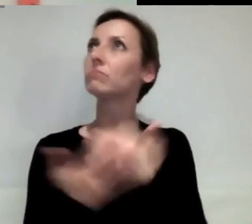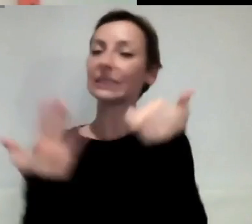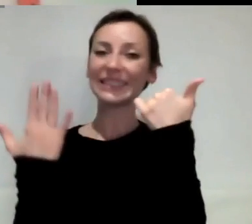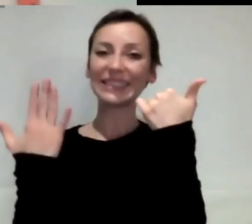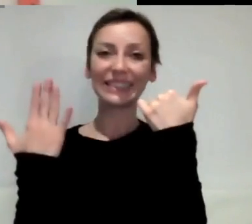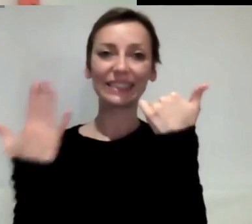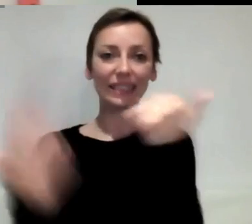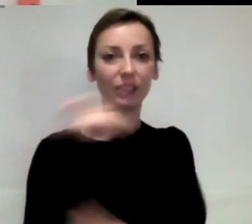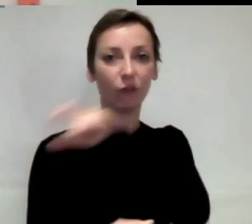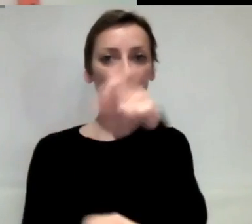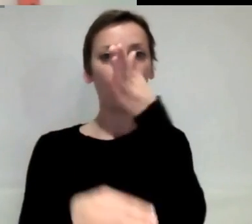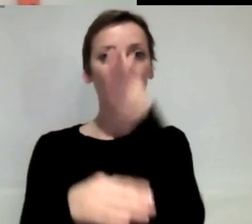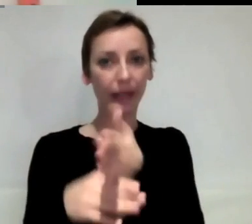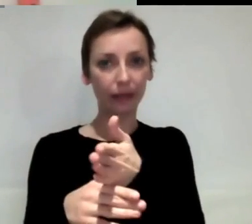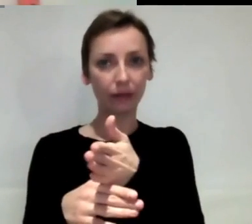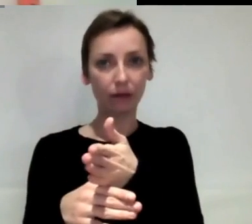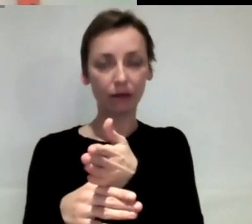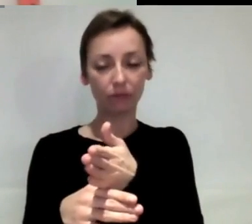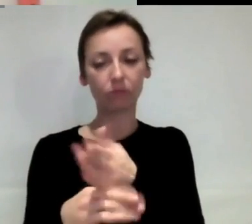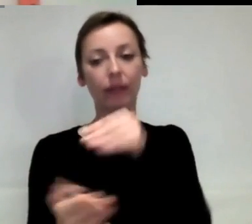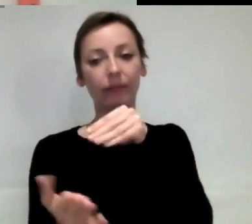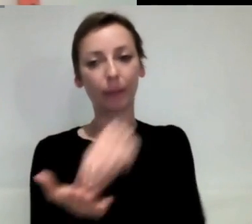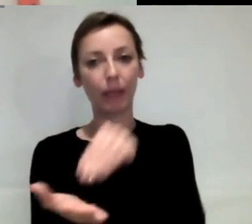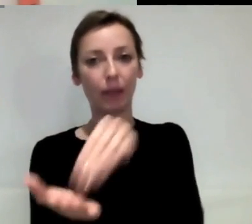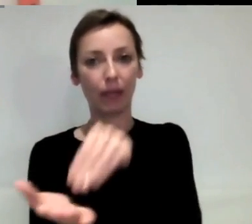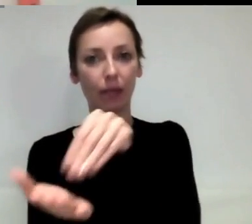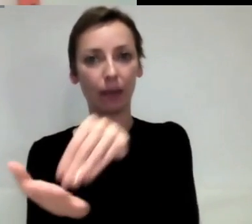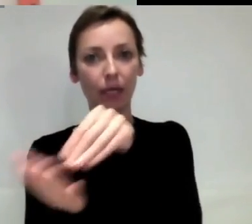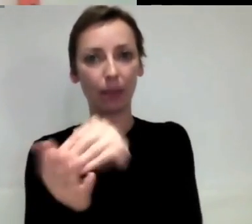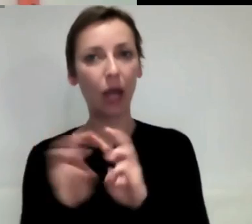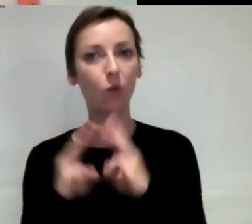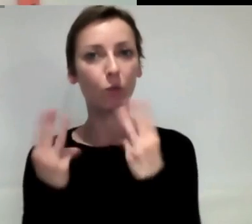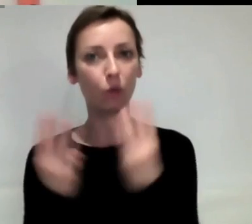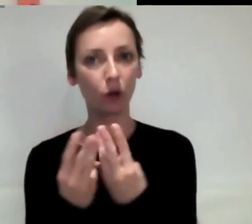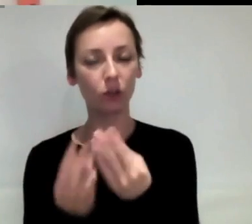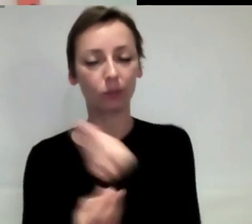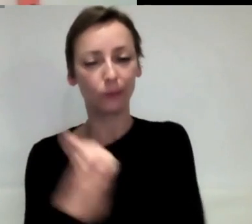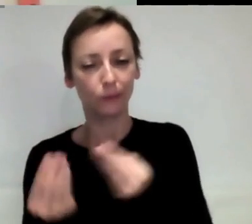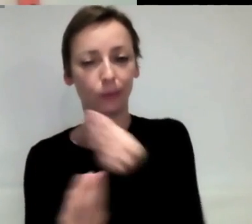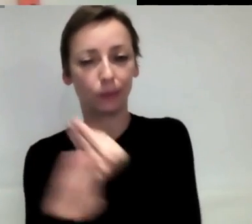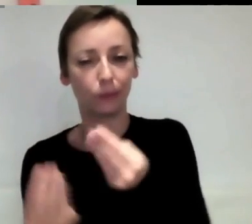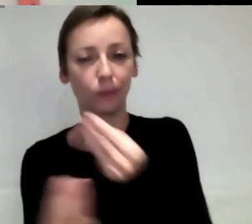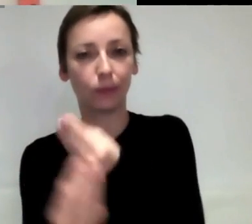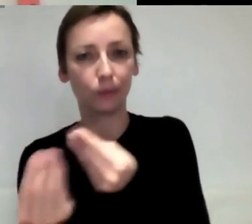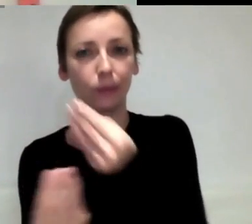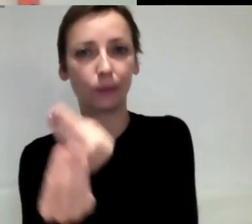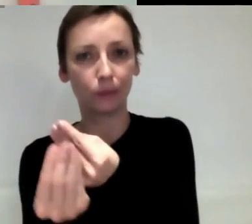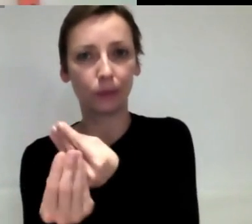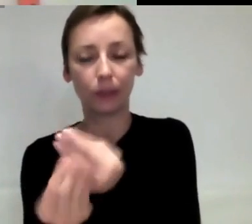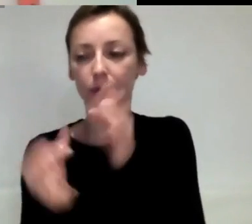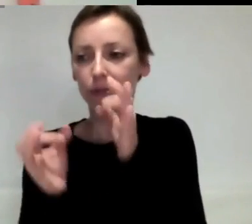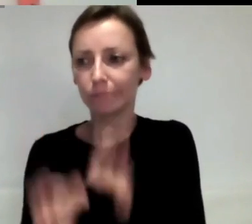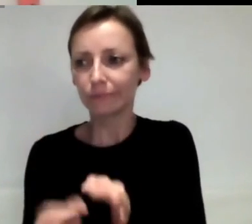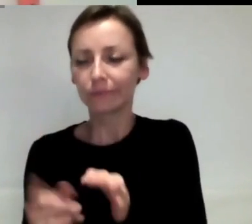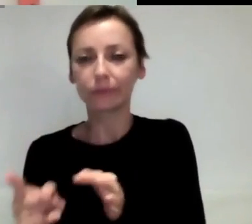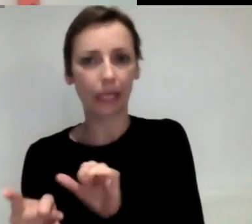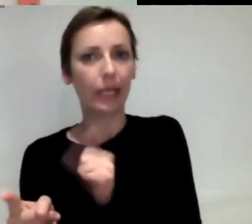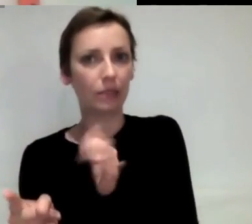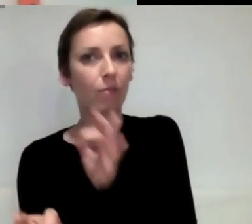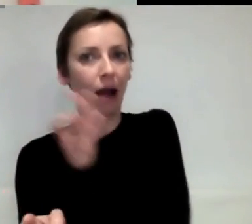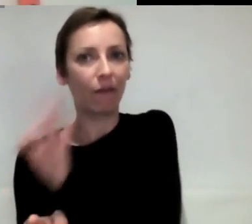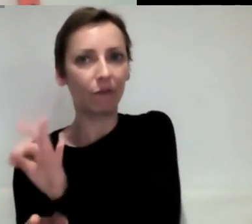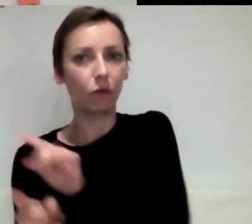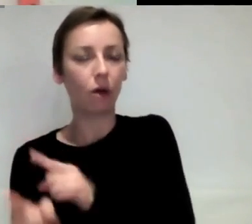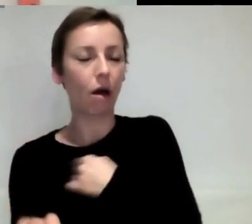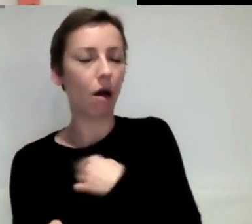Teilnehmende in solchen Prozessen waren, merken, wie wahnsinnig kompliziert eigentlich politische Entscheidungen und solche Abwägen